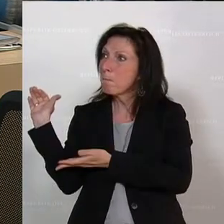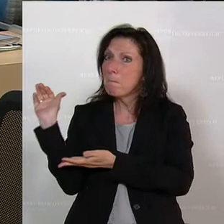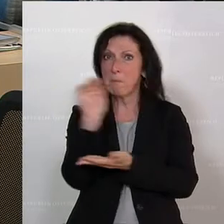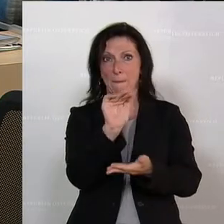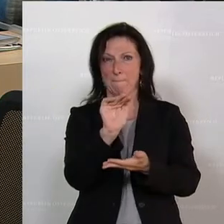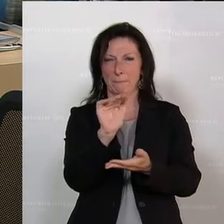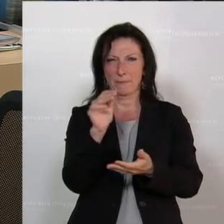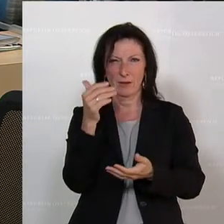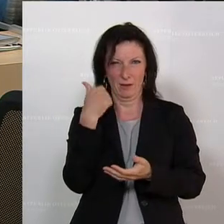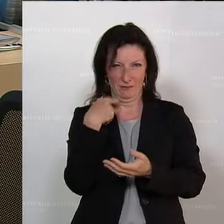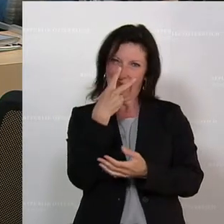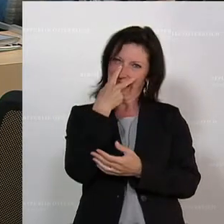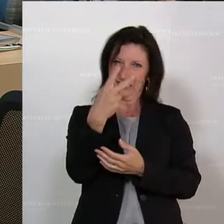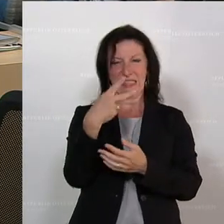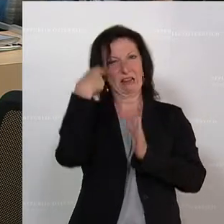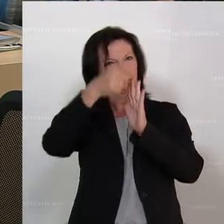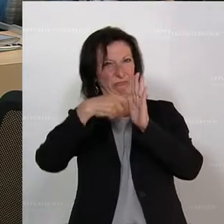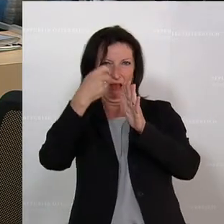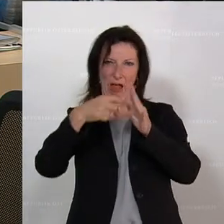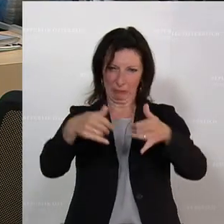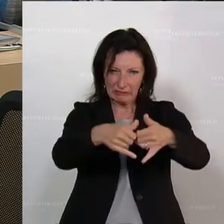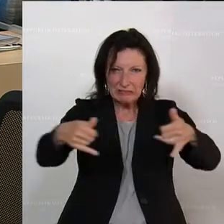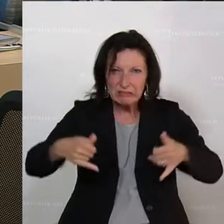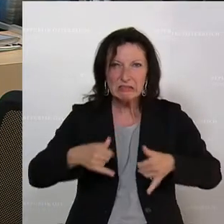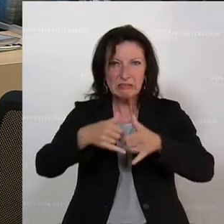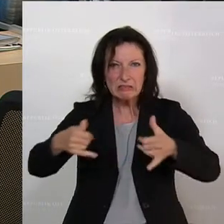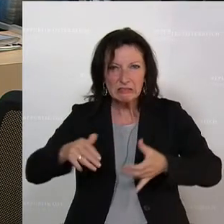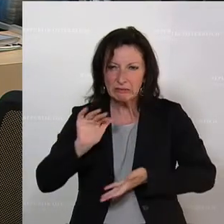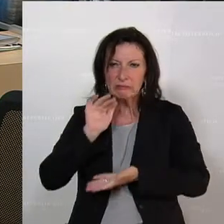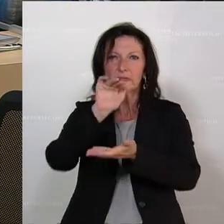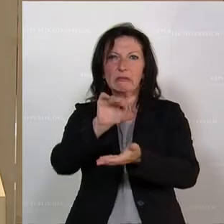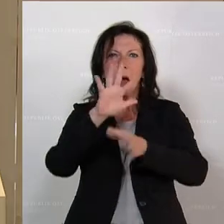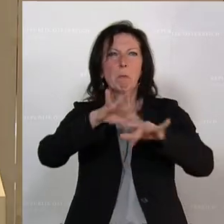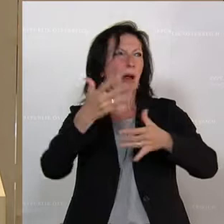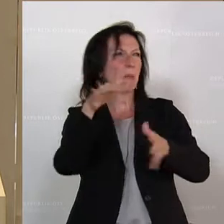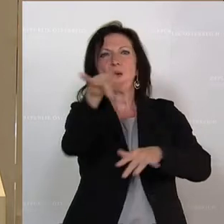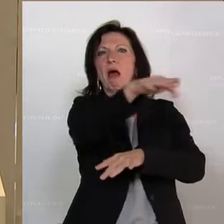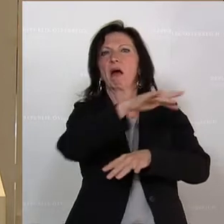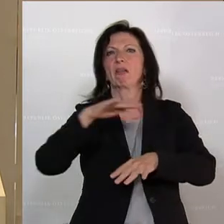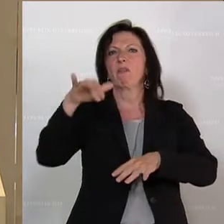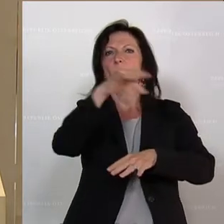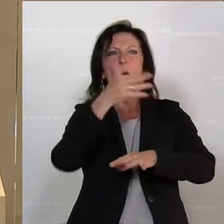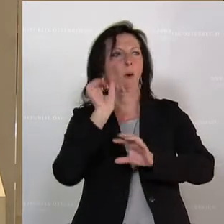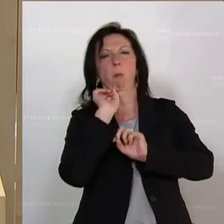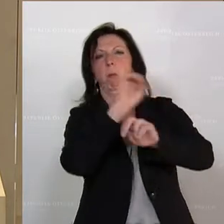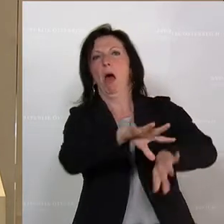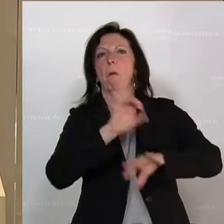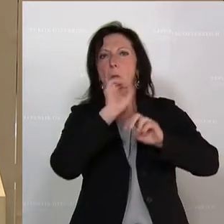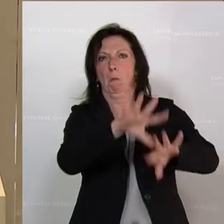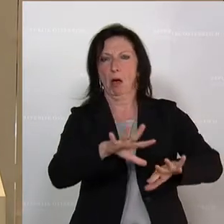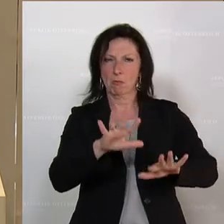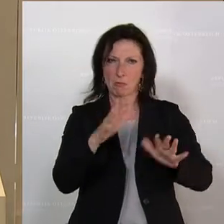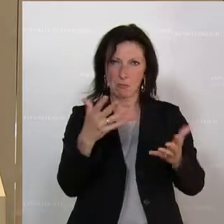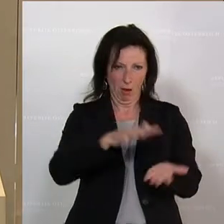von den Kisten, die ausgeladen wurden, die vor dem Parlament irgendwo hingebracht worden sind, vor der Registratur, das wird uns in